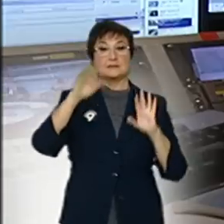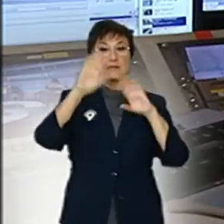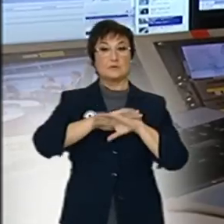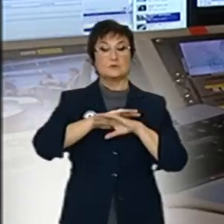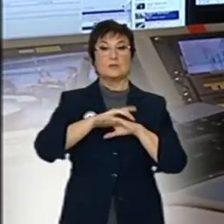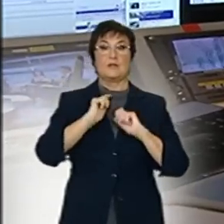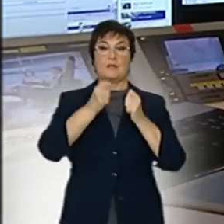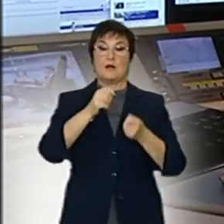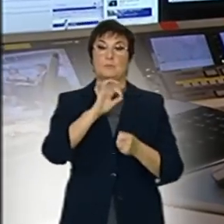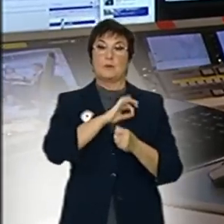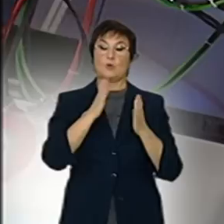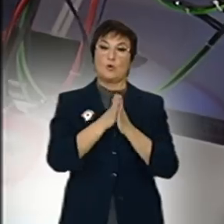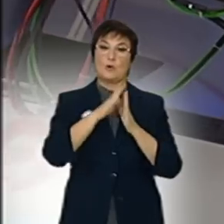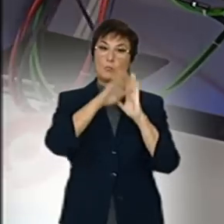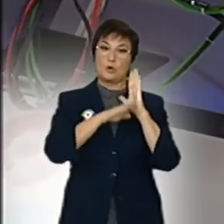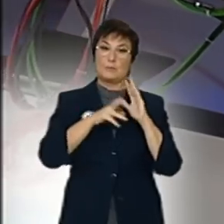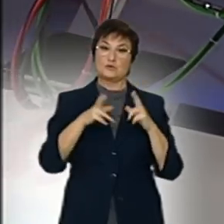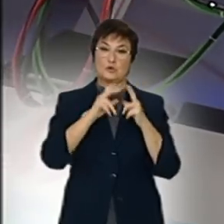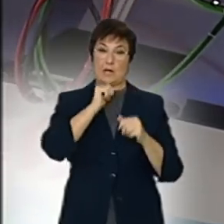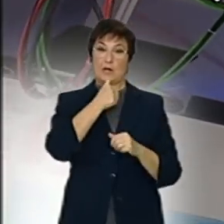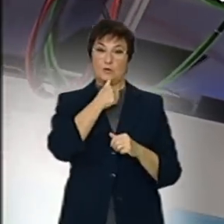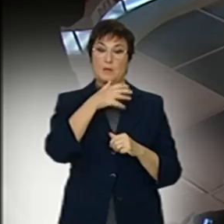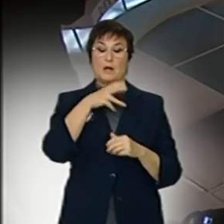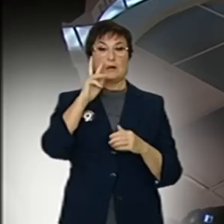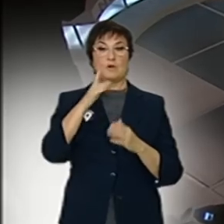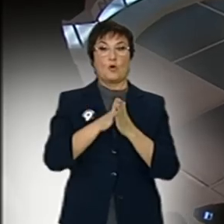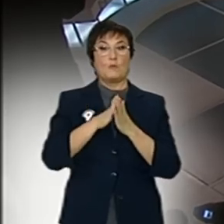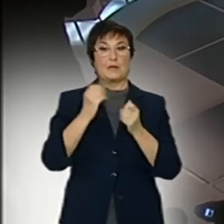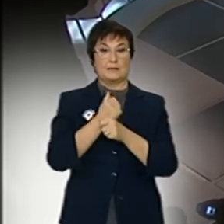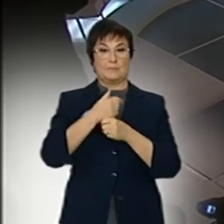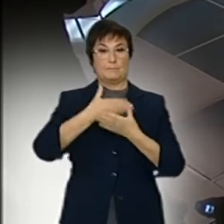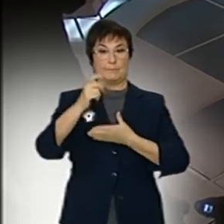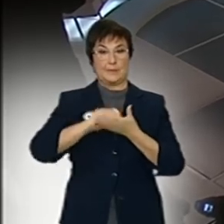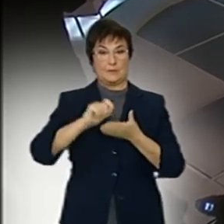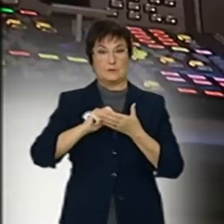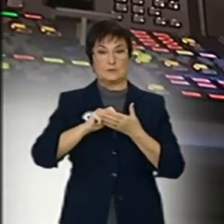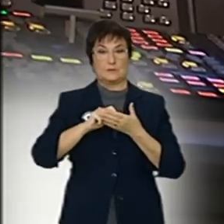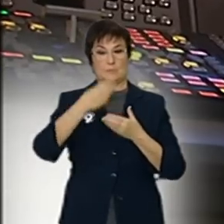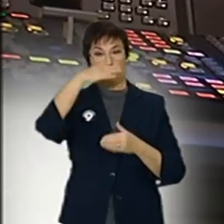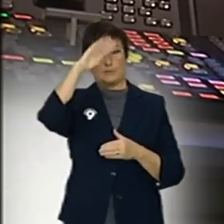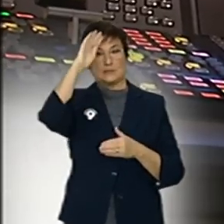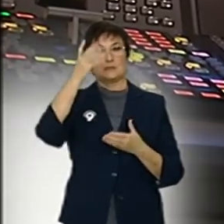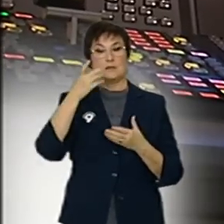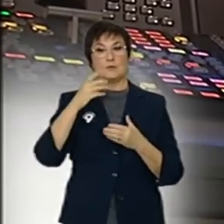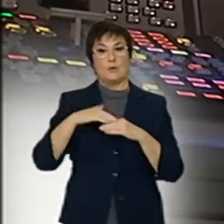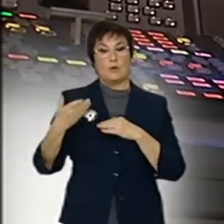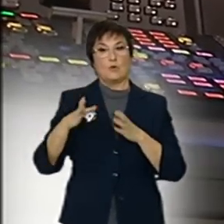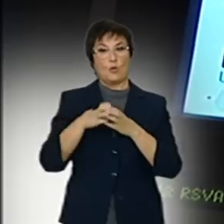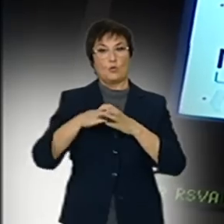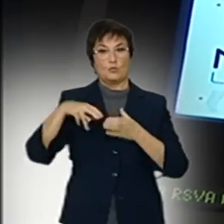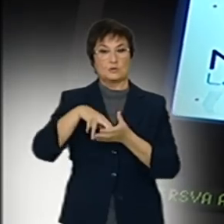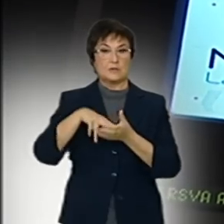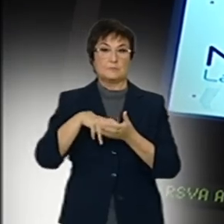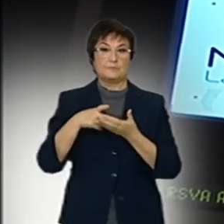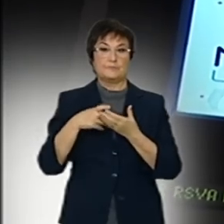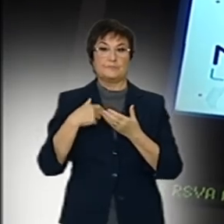companys de la societat anònima, que estic veient també a Genard, a Rafa Molés, a tanta gent, i fija't,